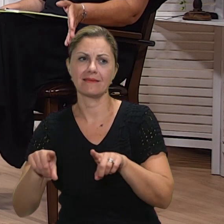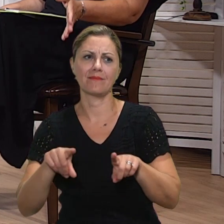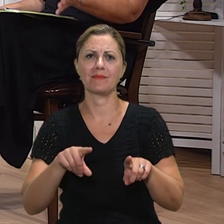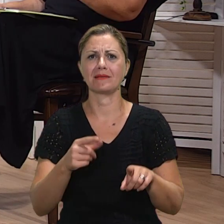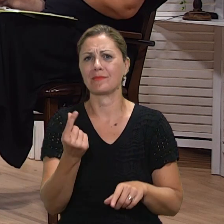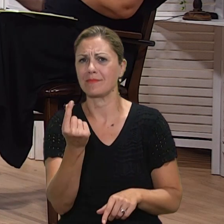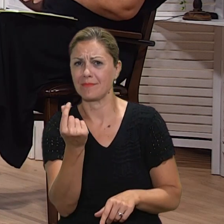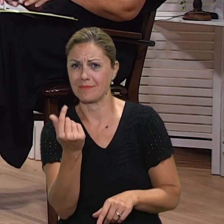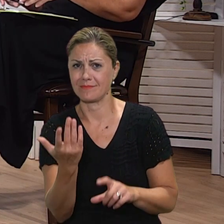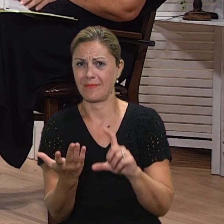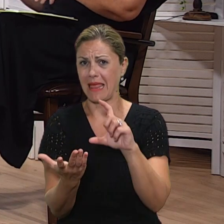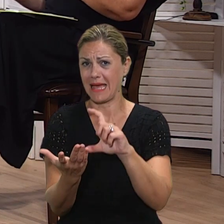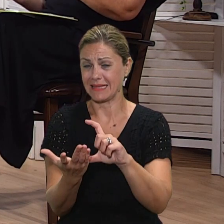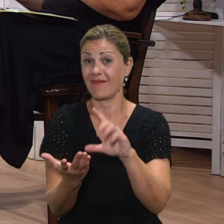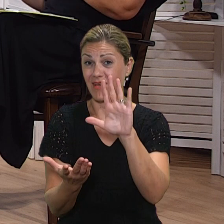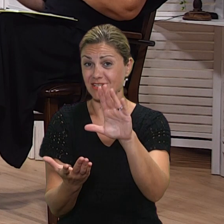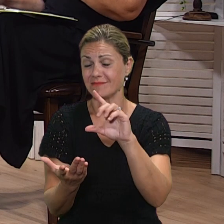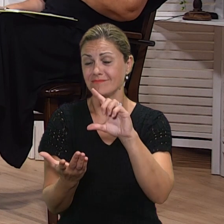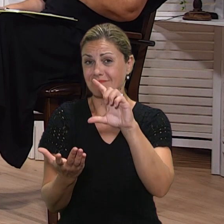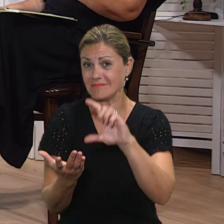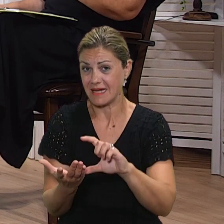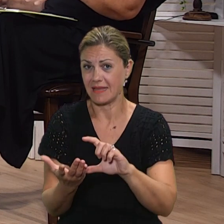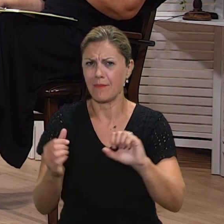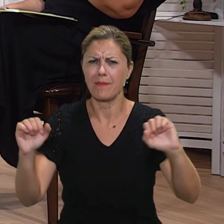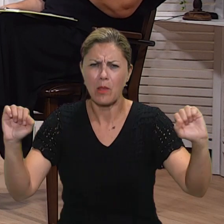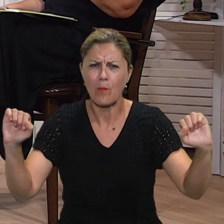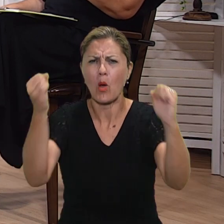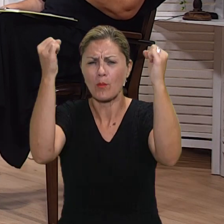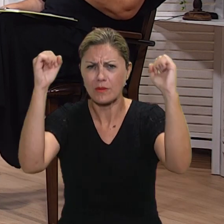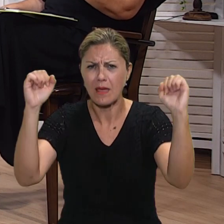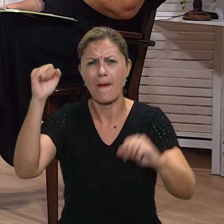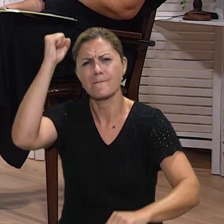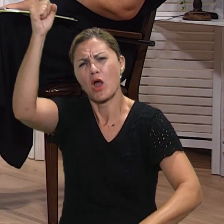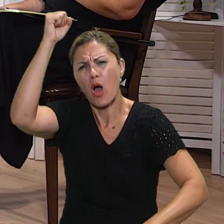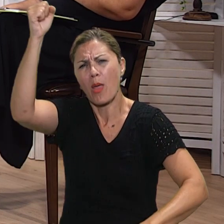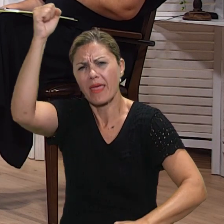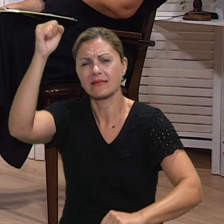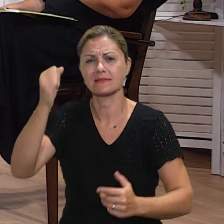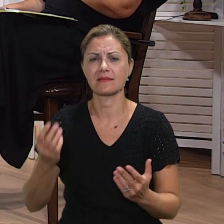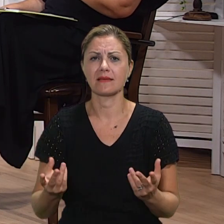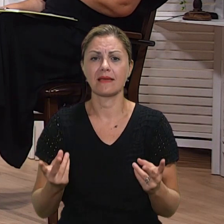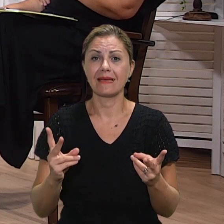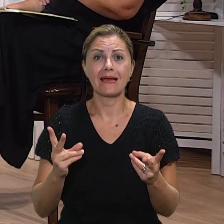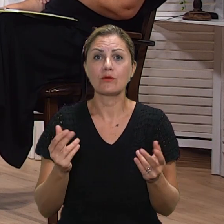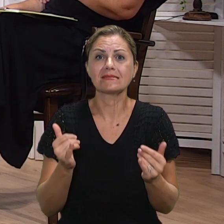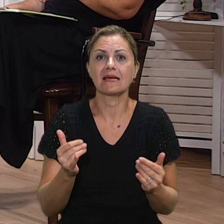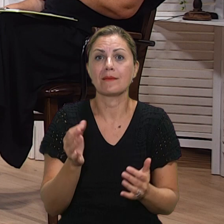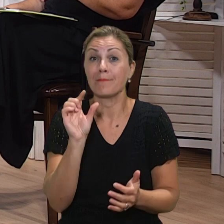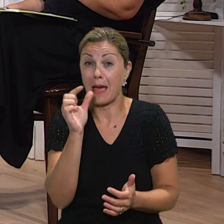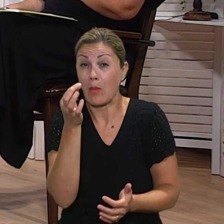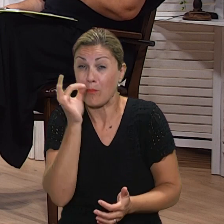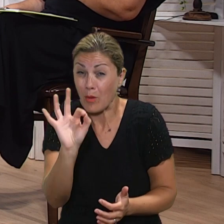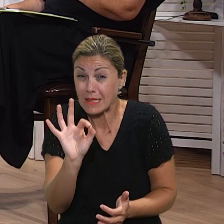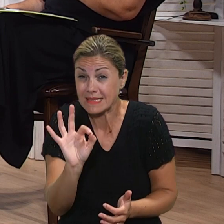osobne dohodke pa uvijete rado u nekim situacijama u nekim školama. Sada je to nekako bolje i ako taj ritam još uvijek ne prati onaj ritam inflacije,